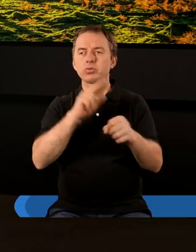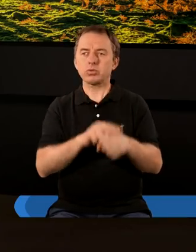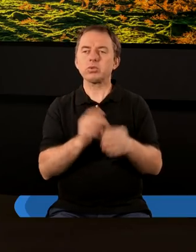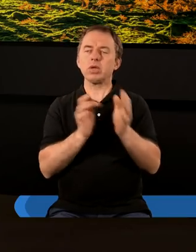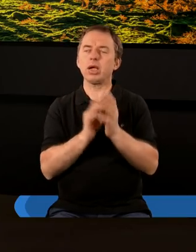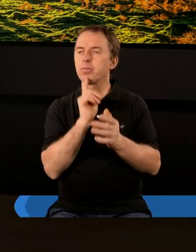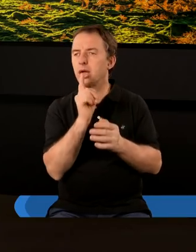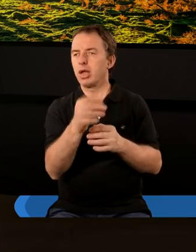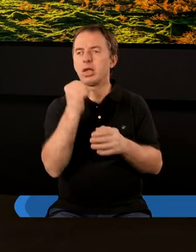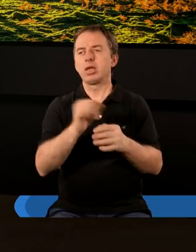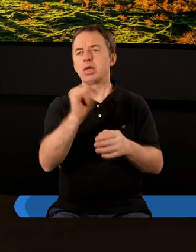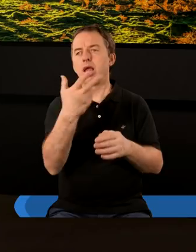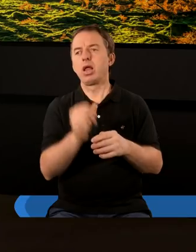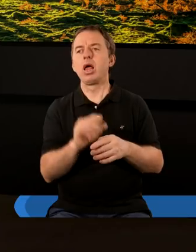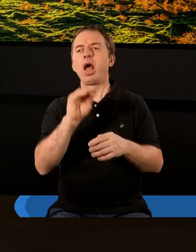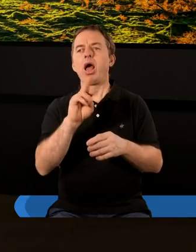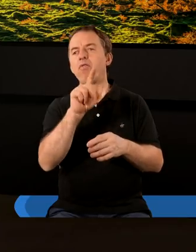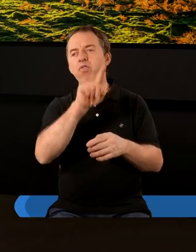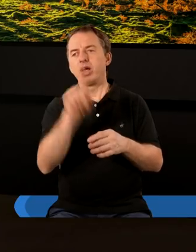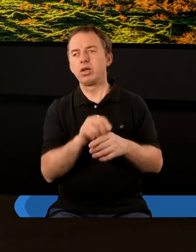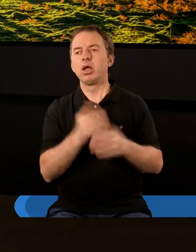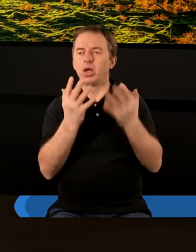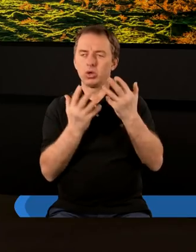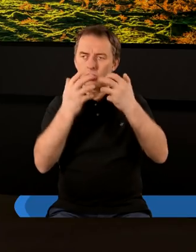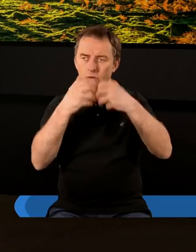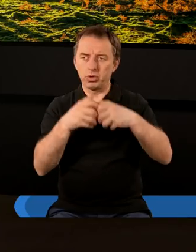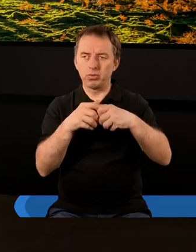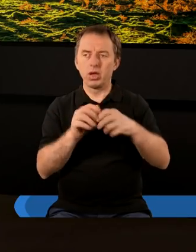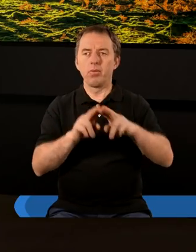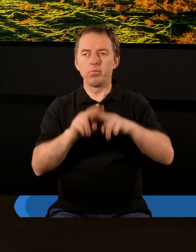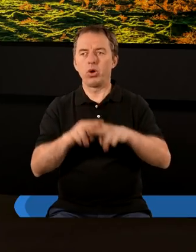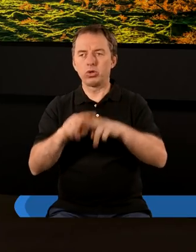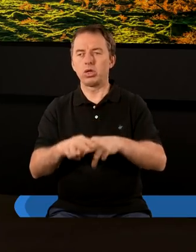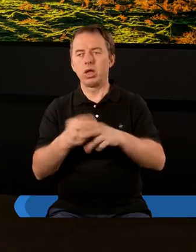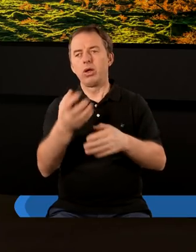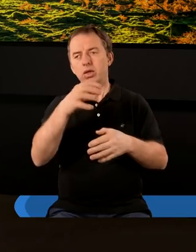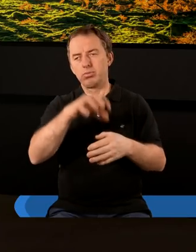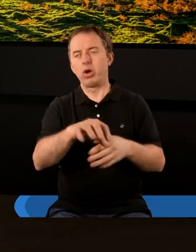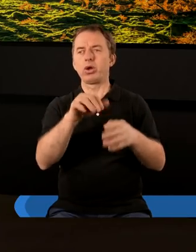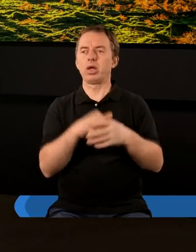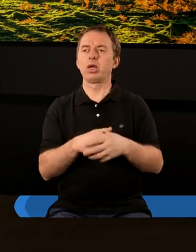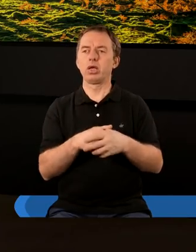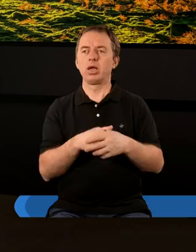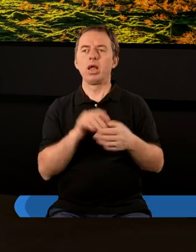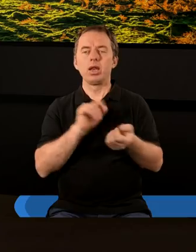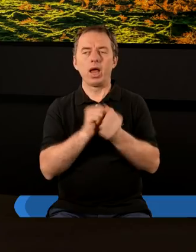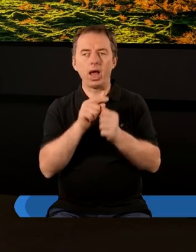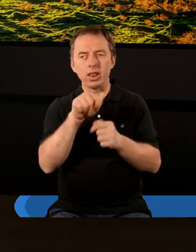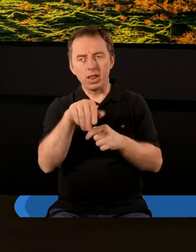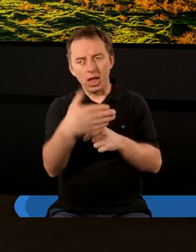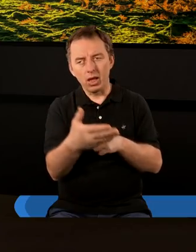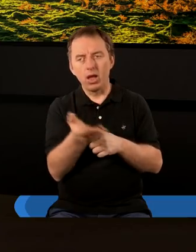Chrystus przesyła przez apostoła Jana do zboru w Efezie. Więc skupimy się na pozostałych zborach, na tym